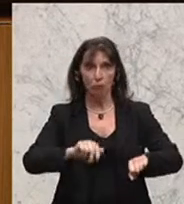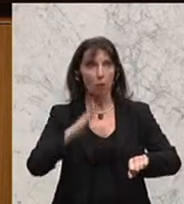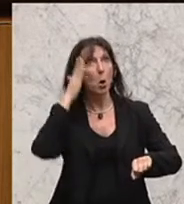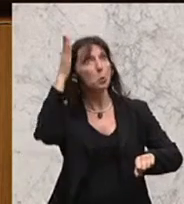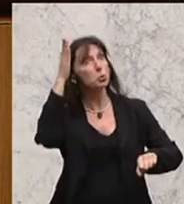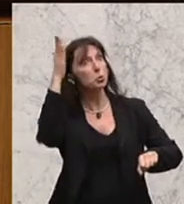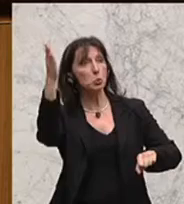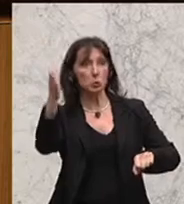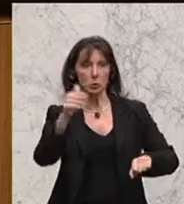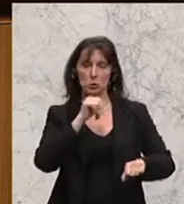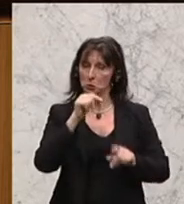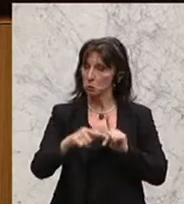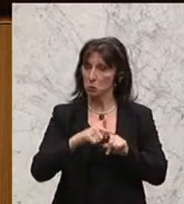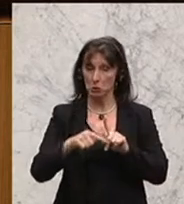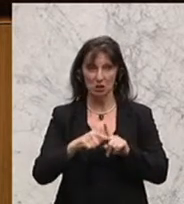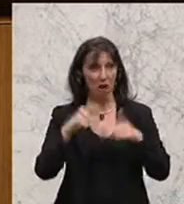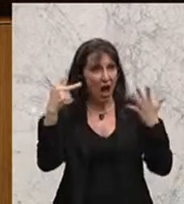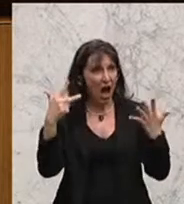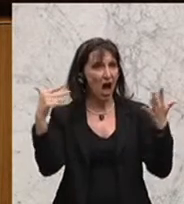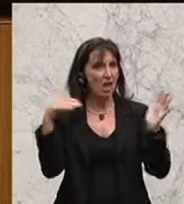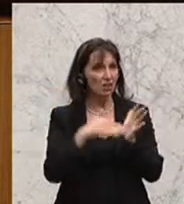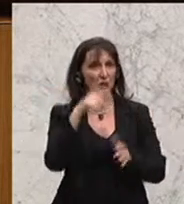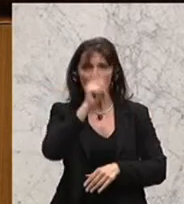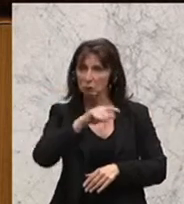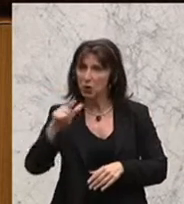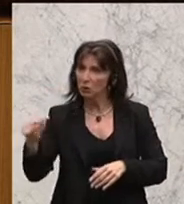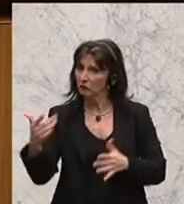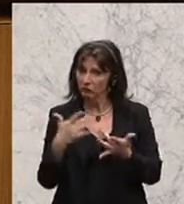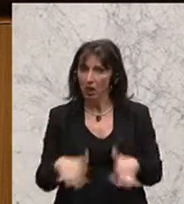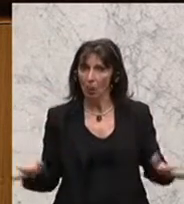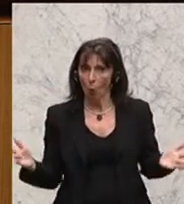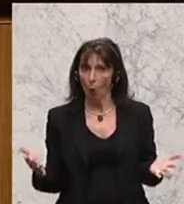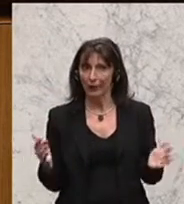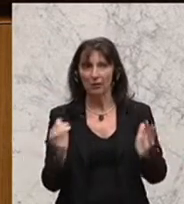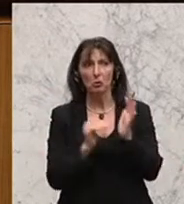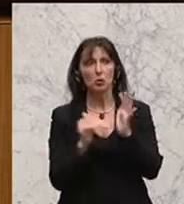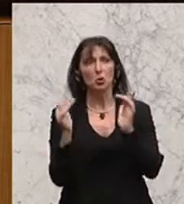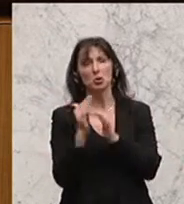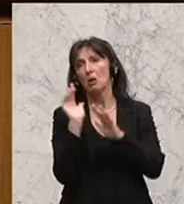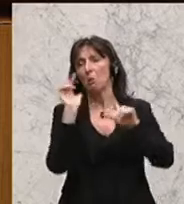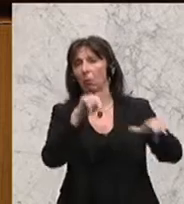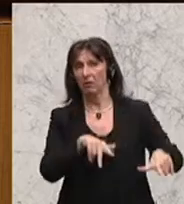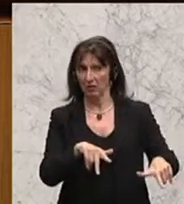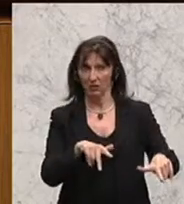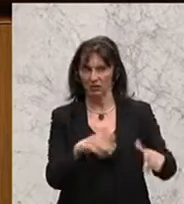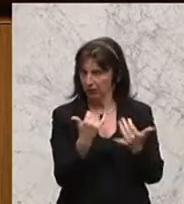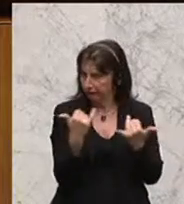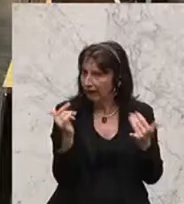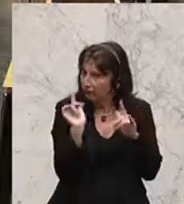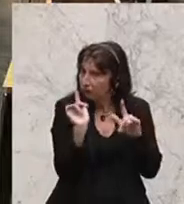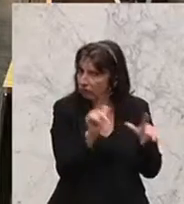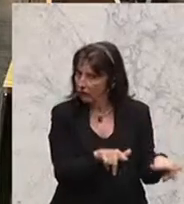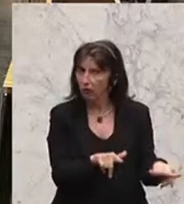sind am Arbeitsmarkt und die in Wahrheit vom System vernachlässigt wurden. Das ist eine Vernachlässigung.